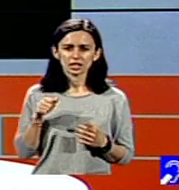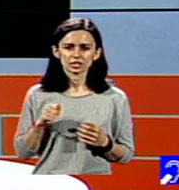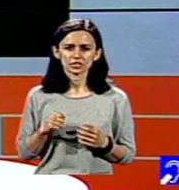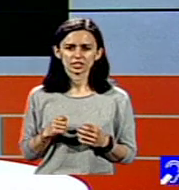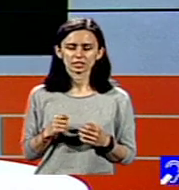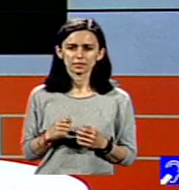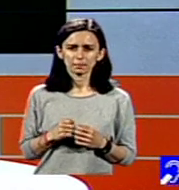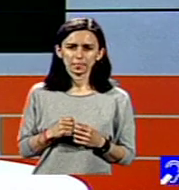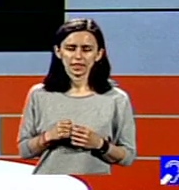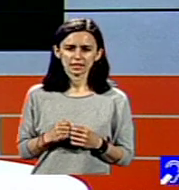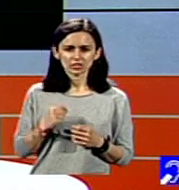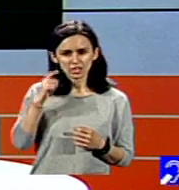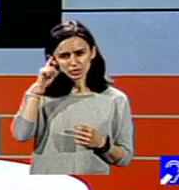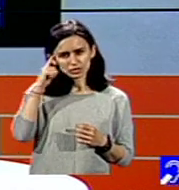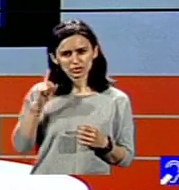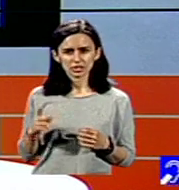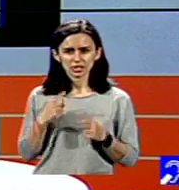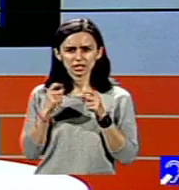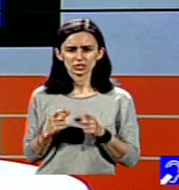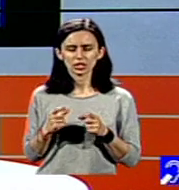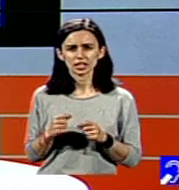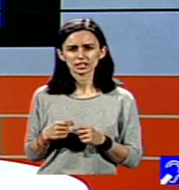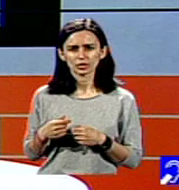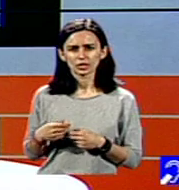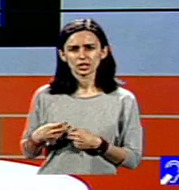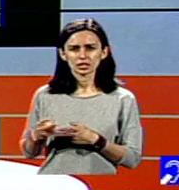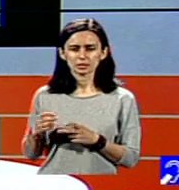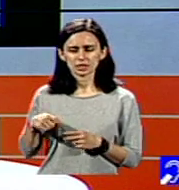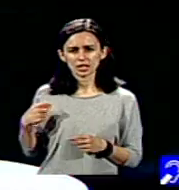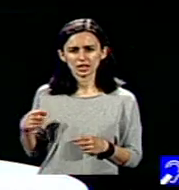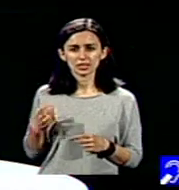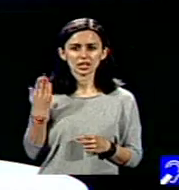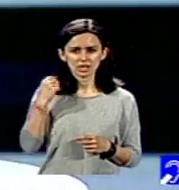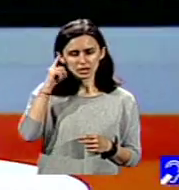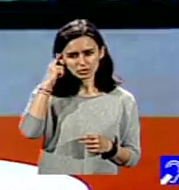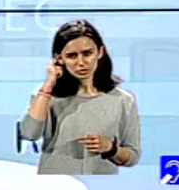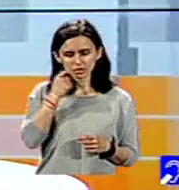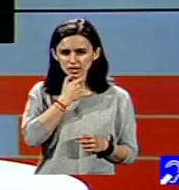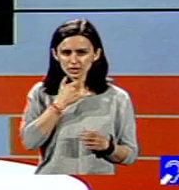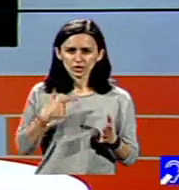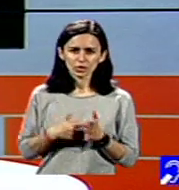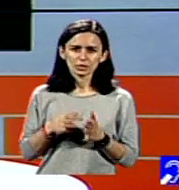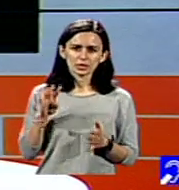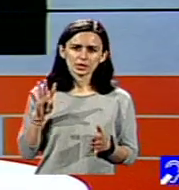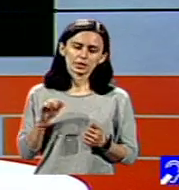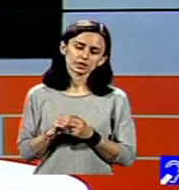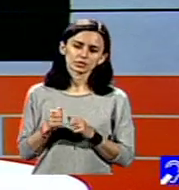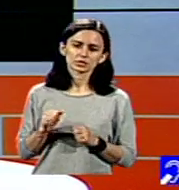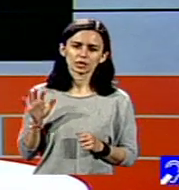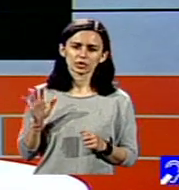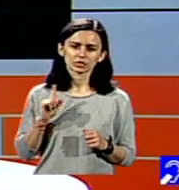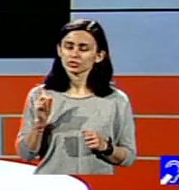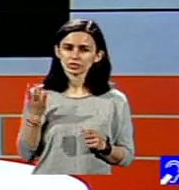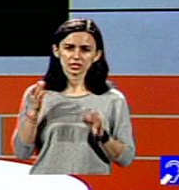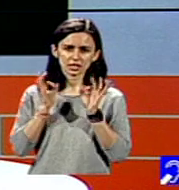-out, că și despre asta e vorba, izolare, scoaterea afară era în vogă cu ani în urmă, 2004-2005, nu e așa de eficient cum se